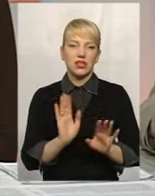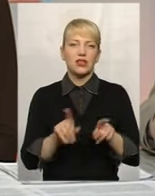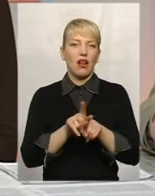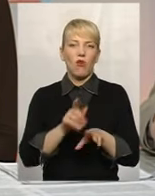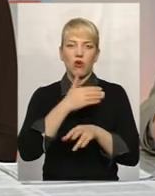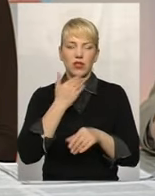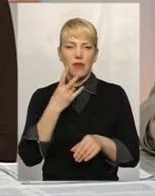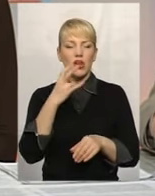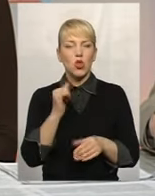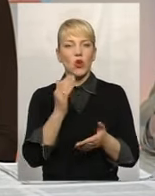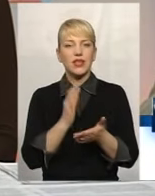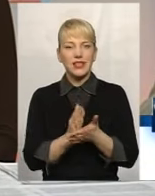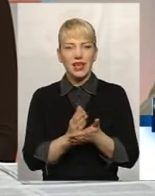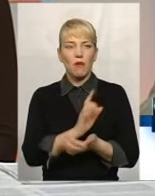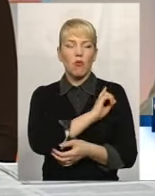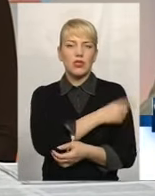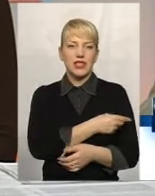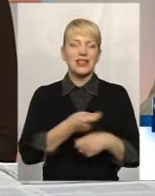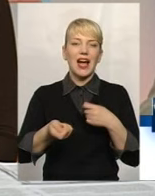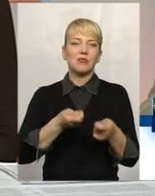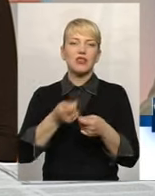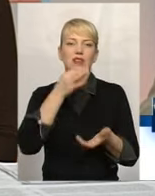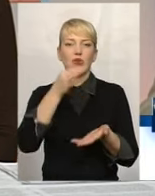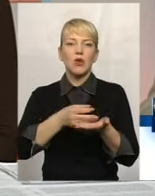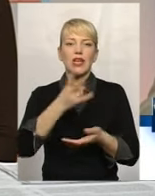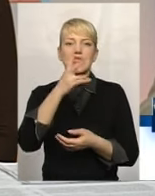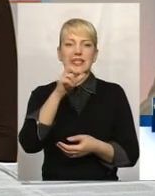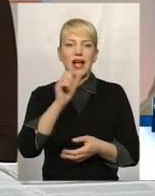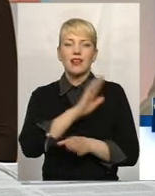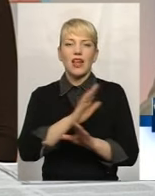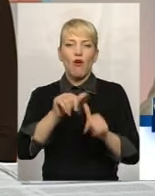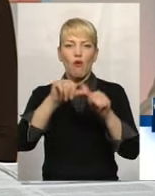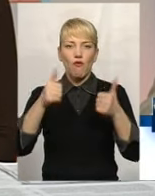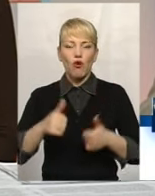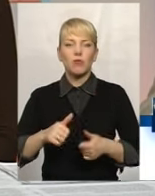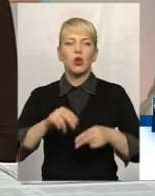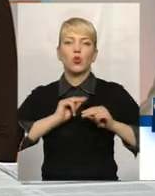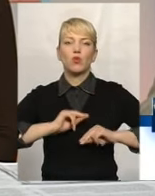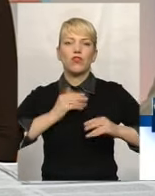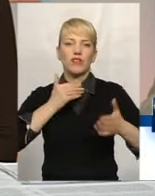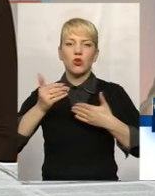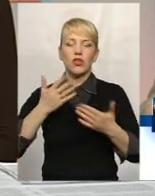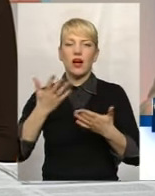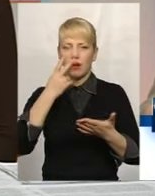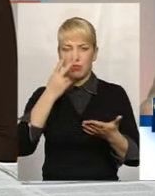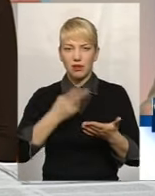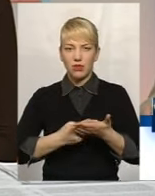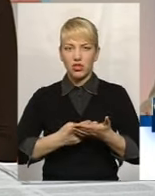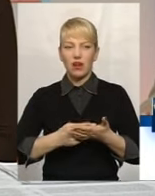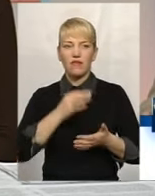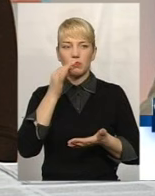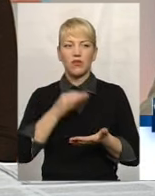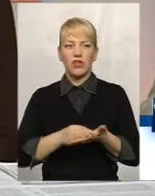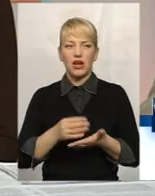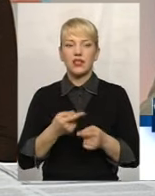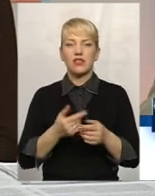але поряд з тим є посилена ще й адміністративна відповідальність за неоформлення трудових відносин, яка передбачає якраз відповідальність на даний час від